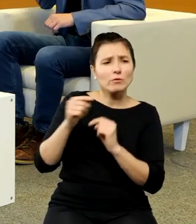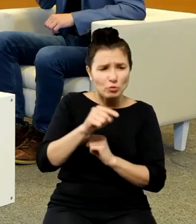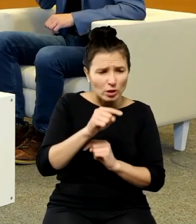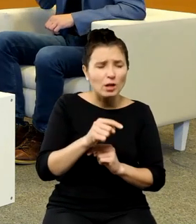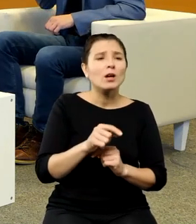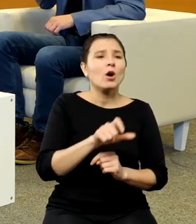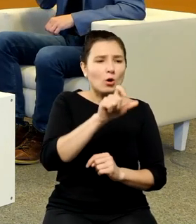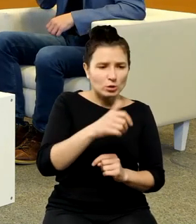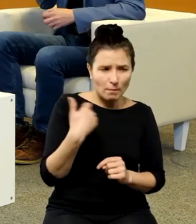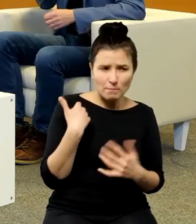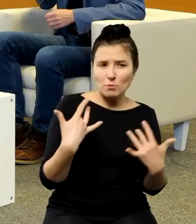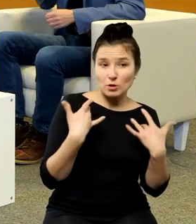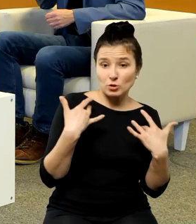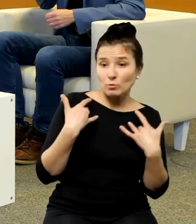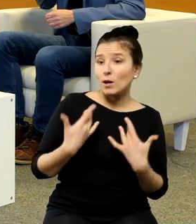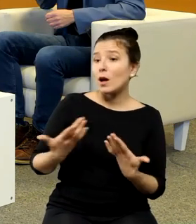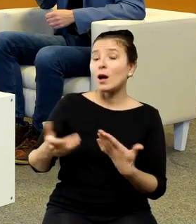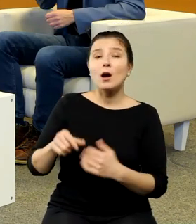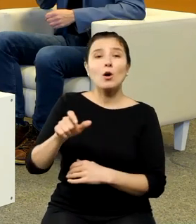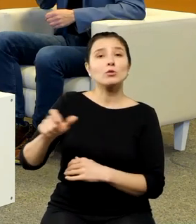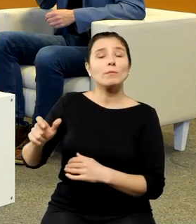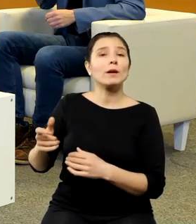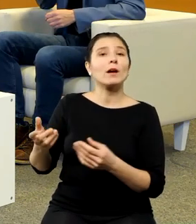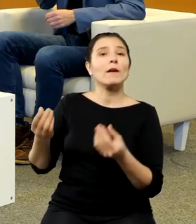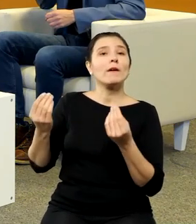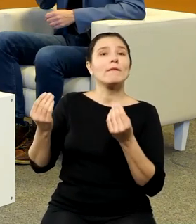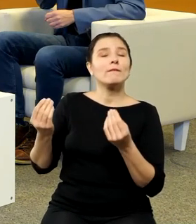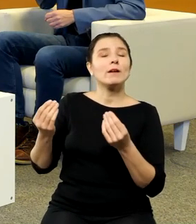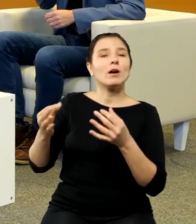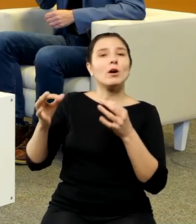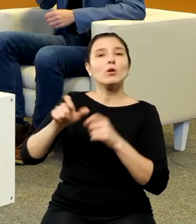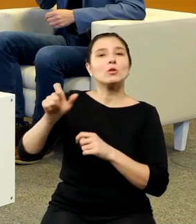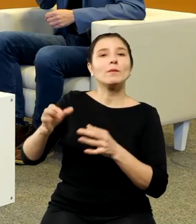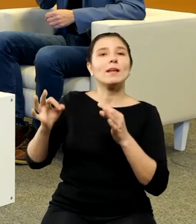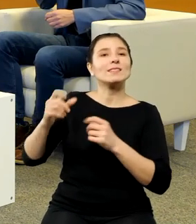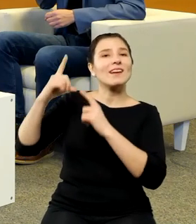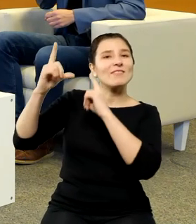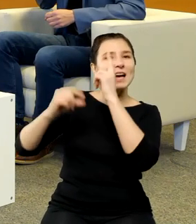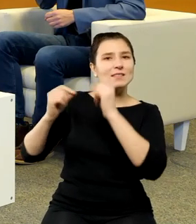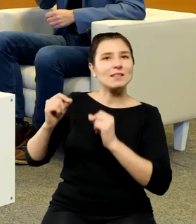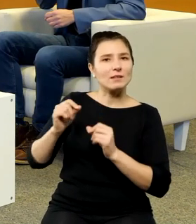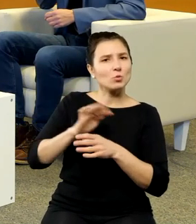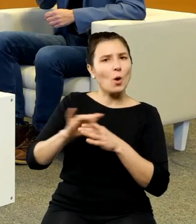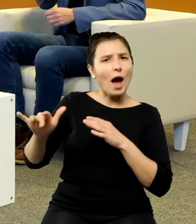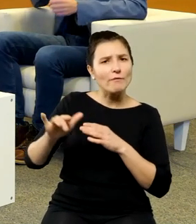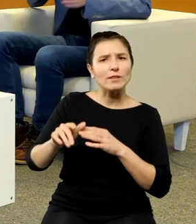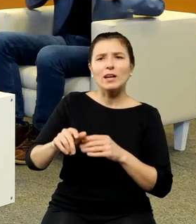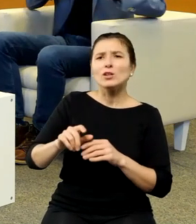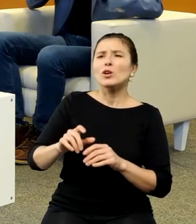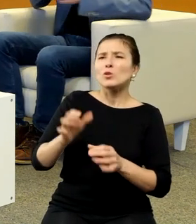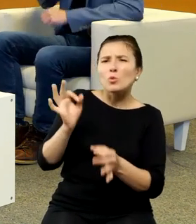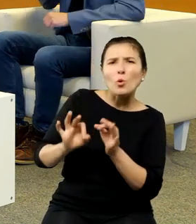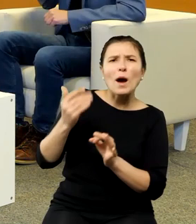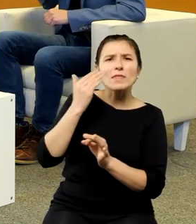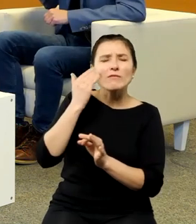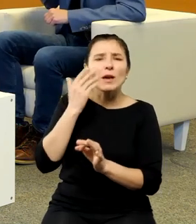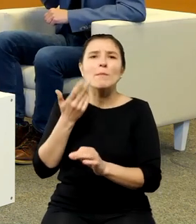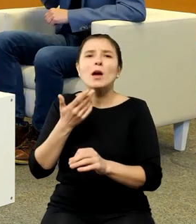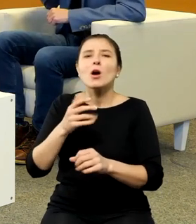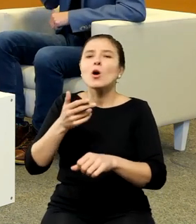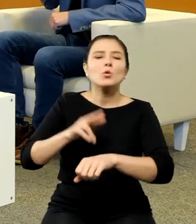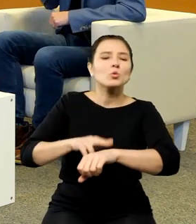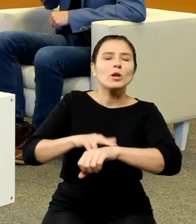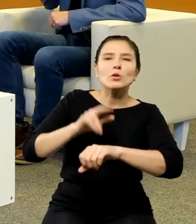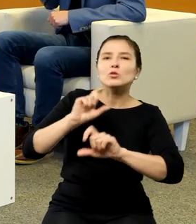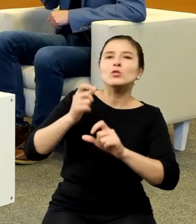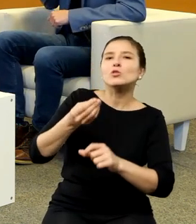takimi postaciami jak współcześni celebryci, co do których możemy wiedzieć, o której godzinie i co spożywali, bo nie omieszkają się podzielić na